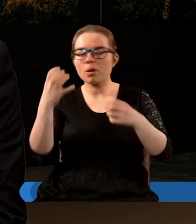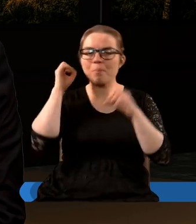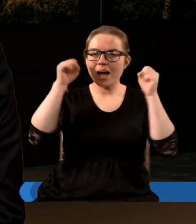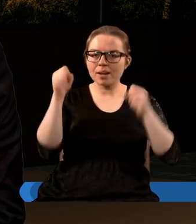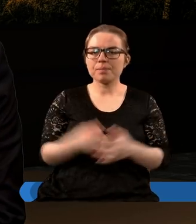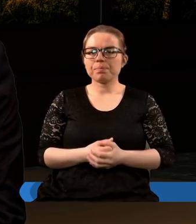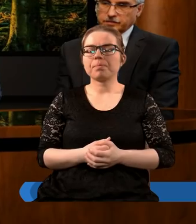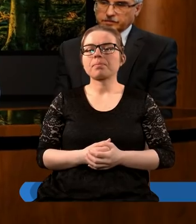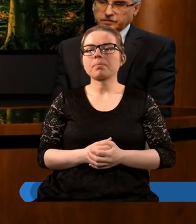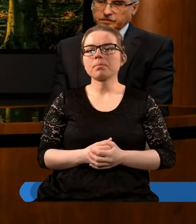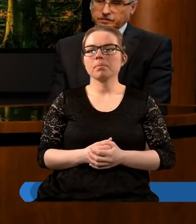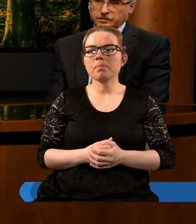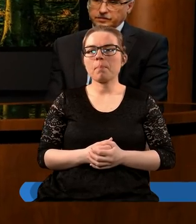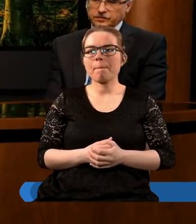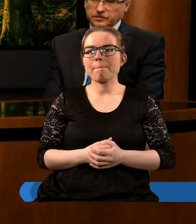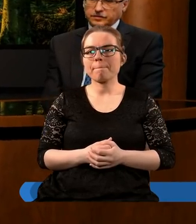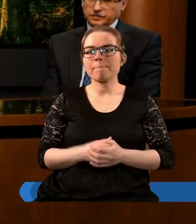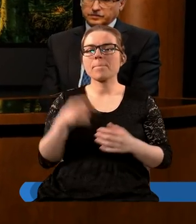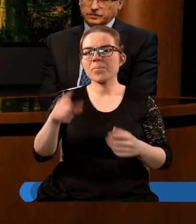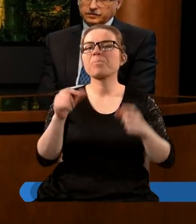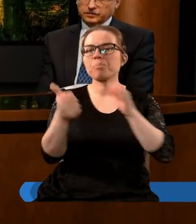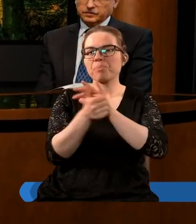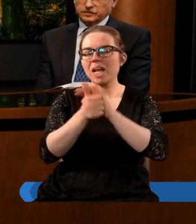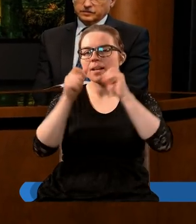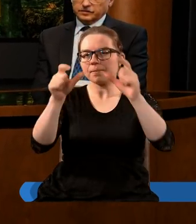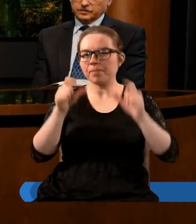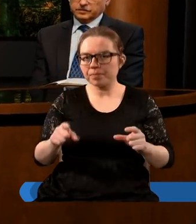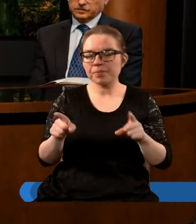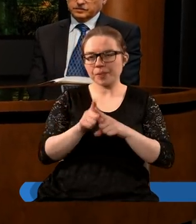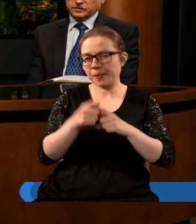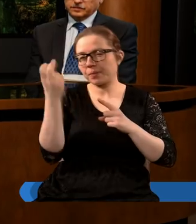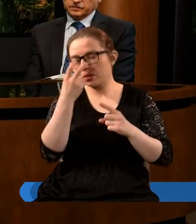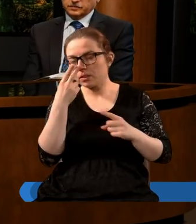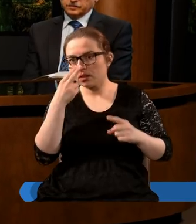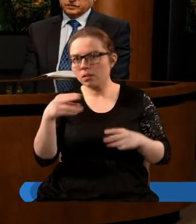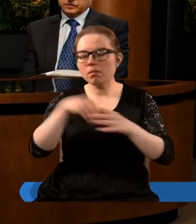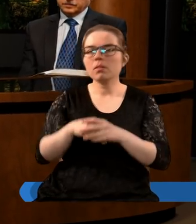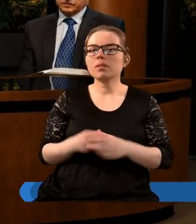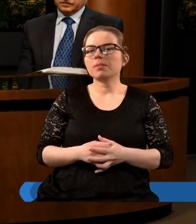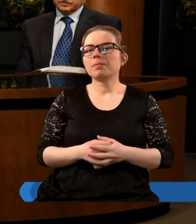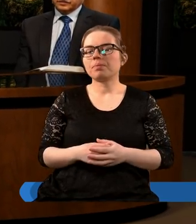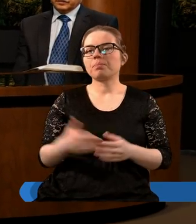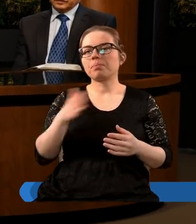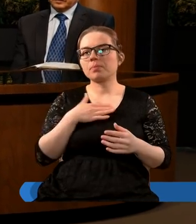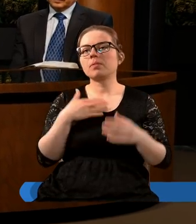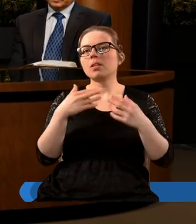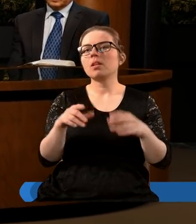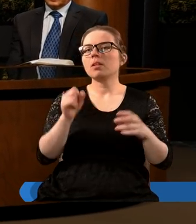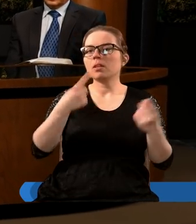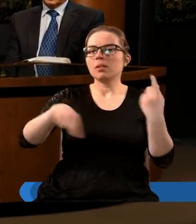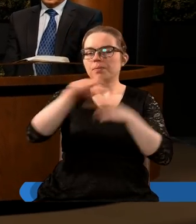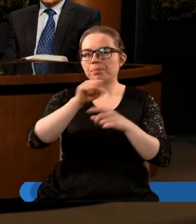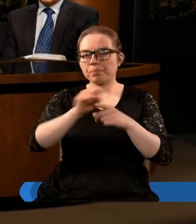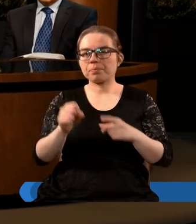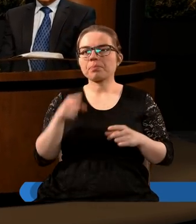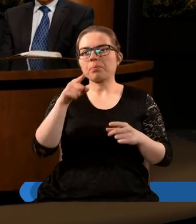a mnie interesuje w tym wszystkim jeszcze ten szesnasty werset zresztą wcześniej już też zwracałem na uwagę na odwrócenie